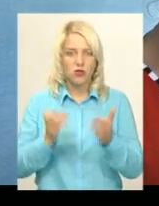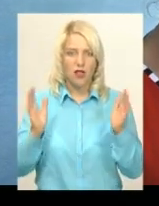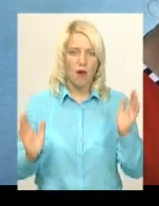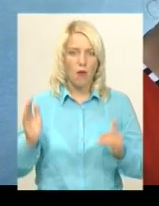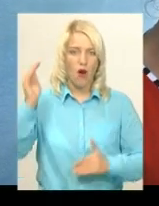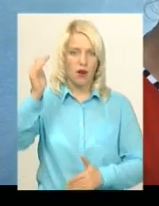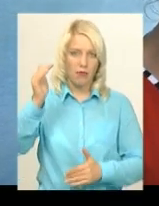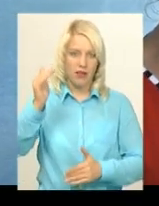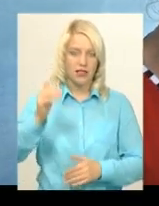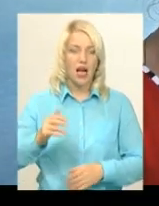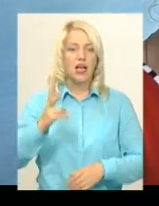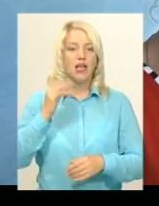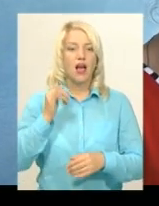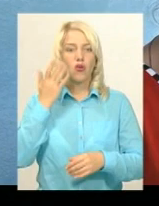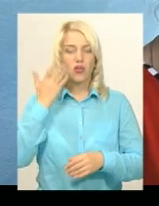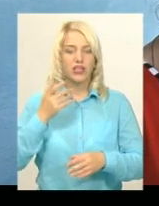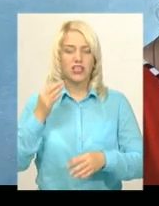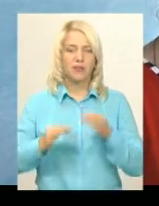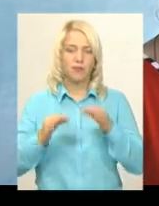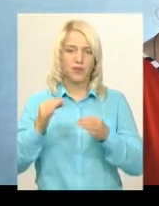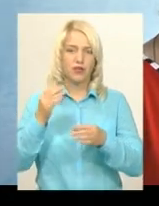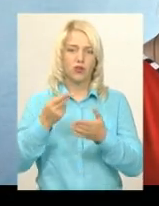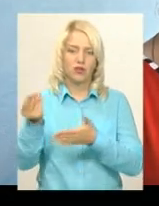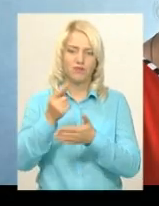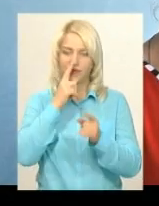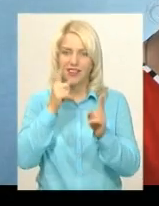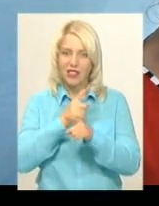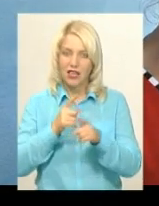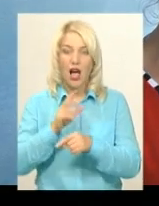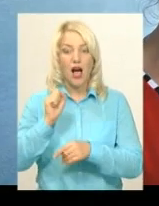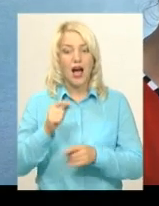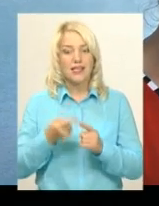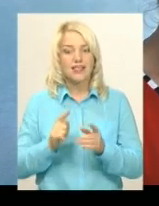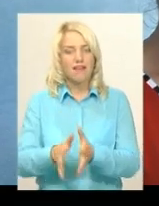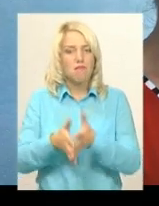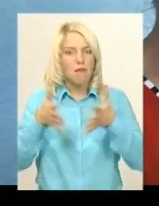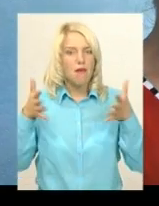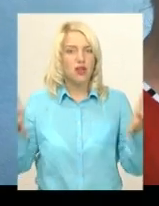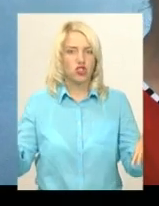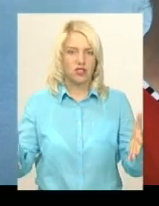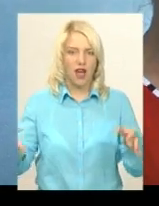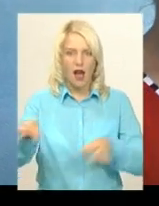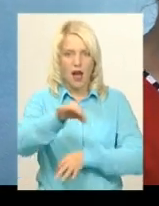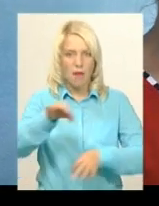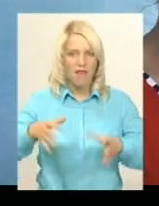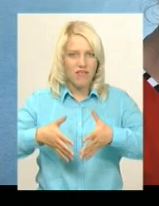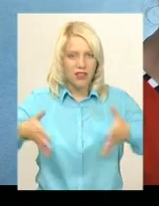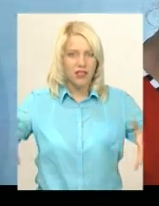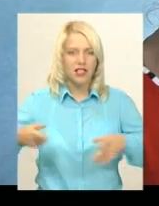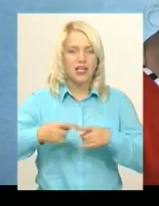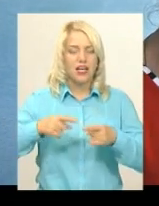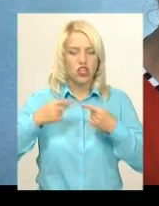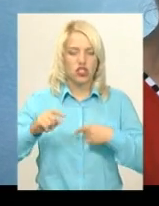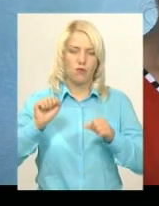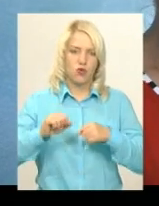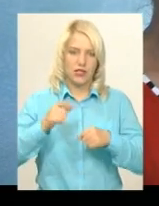тобто станковий живопис, невелика робота, а це зовсім інші масштаби, зовсім інші можливості